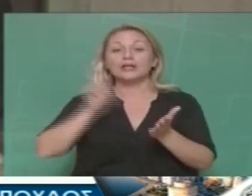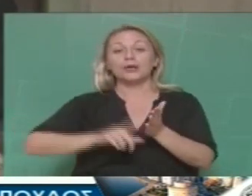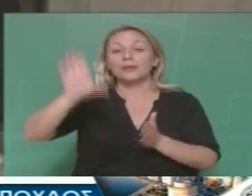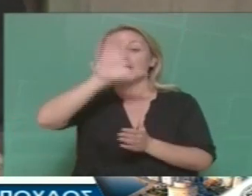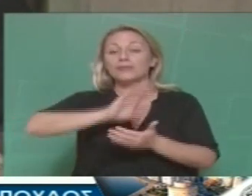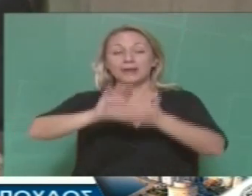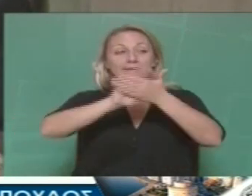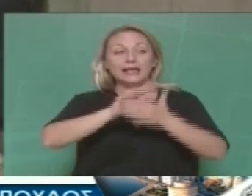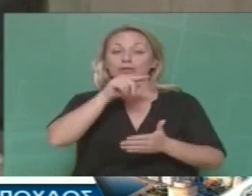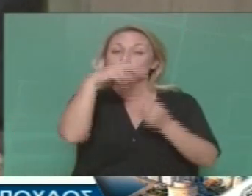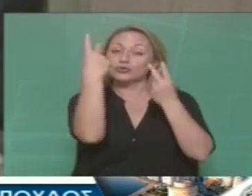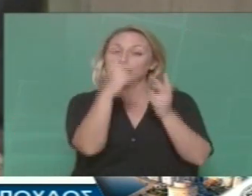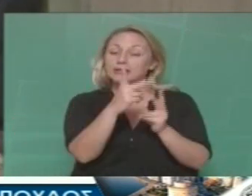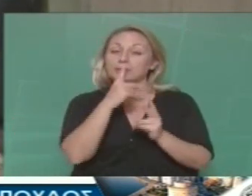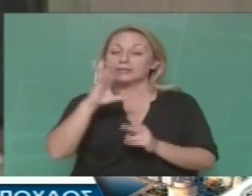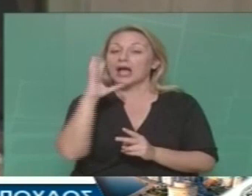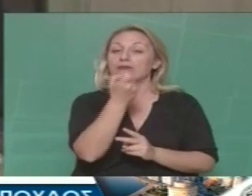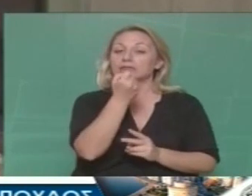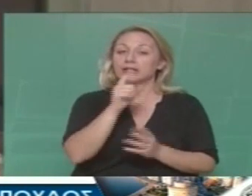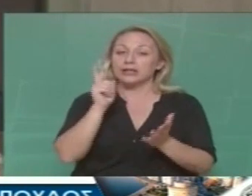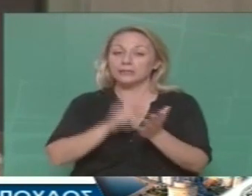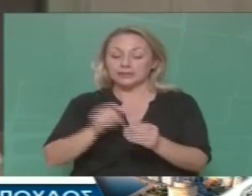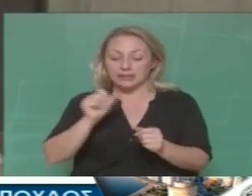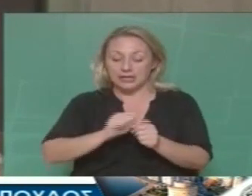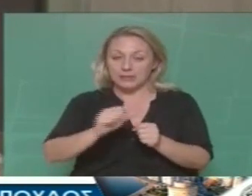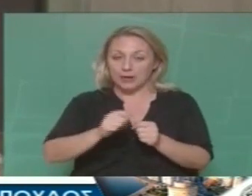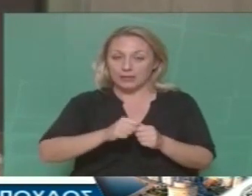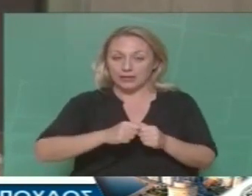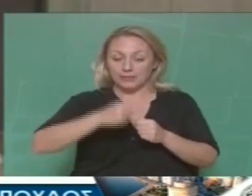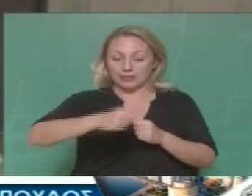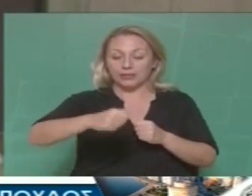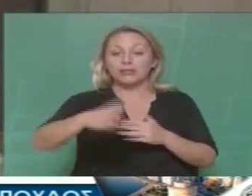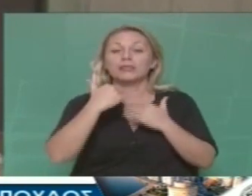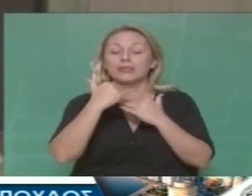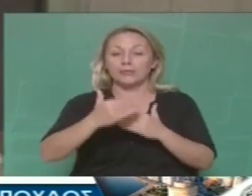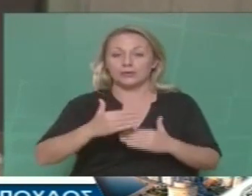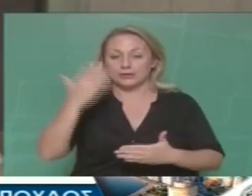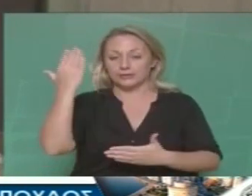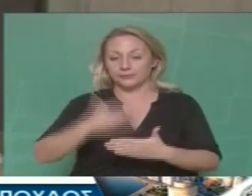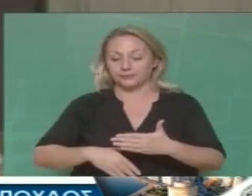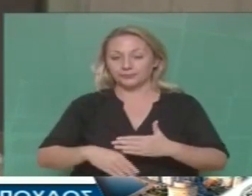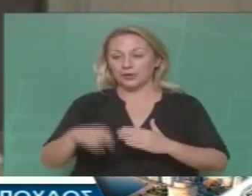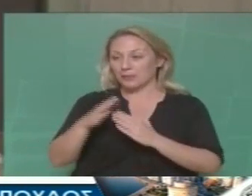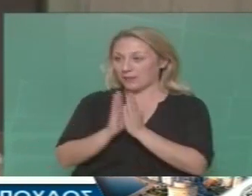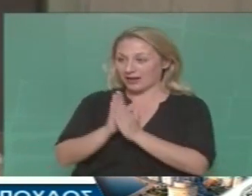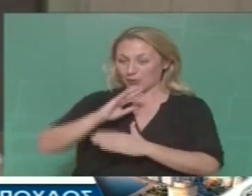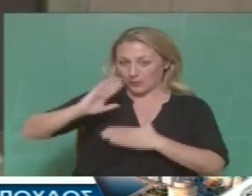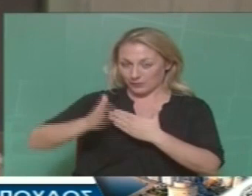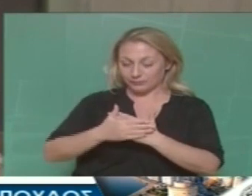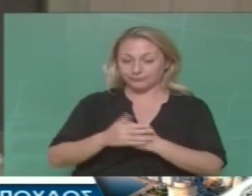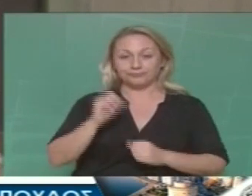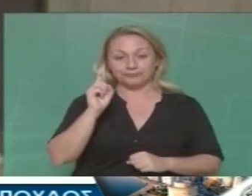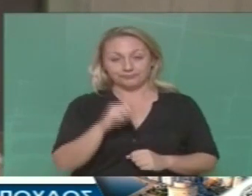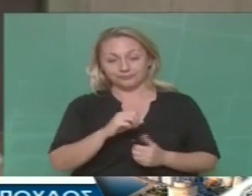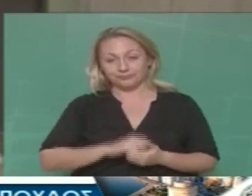σχετικά με αυτά τα ζητήματα είναι εξαιρετικά αυστηροί και με πολύ στενές προθεσμίες. Ολοκληρώστε κύριε Ζαργενόπουλου. Τελειώνω. Άρα